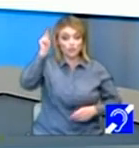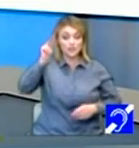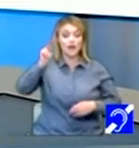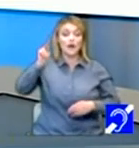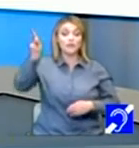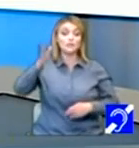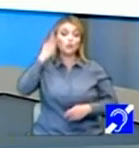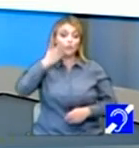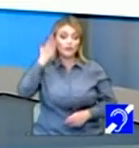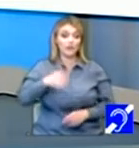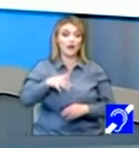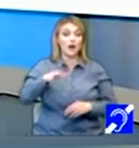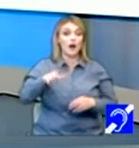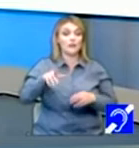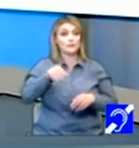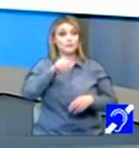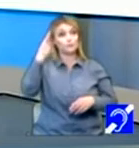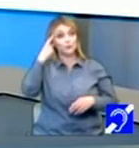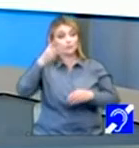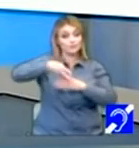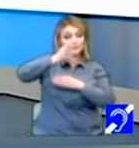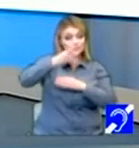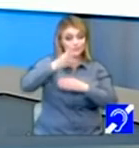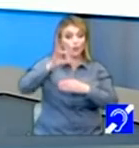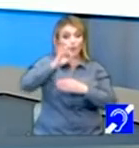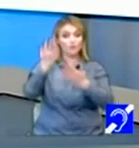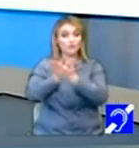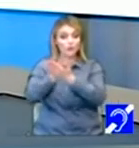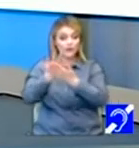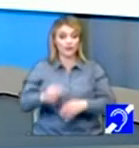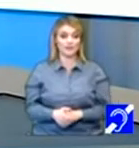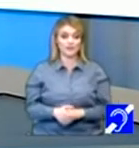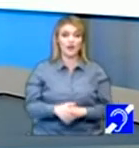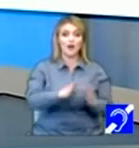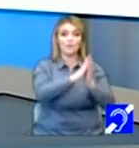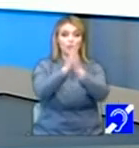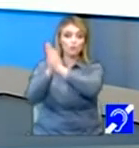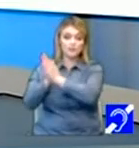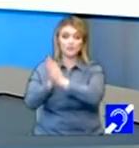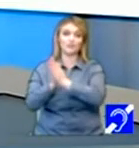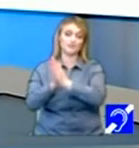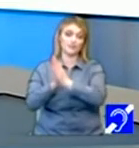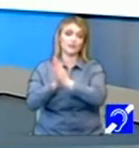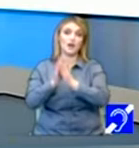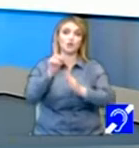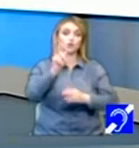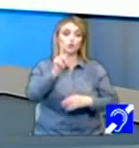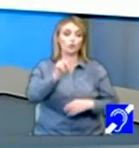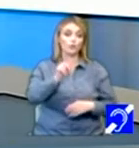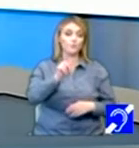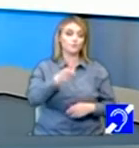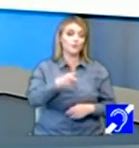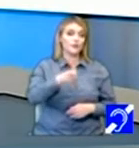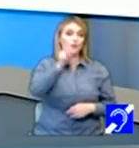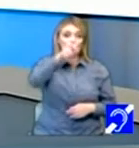noiembrie la alegerile prezidențiale. Tinerii și-au intitulat apelul scrisoare către diasporă. În mesajul video ei recunosc că sunt